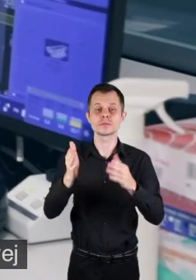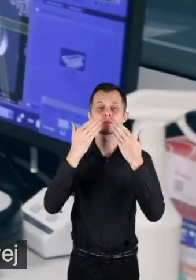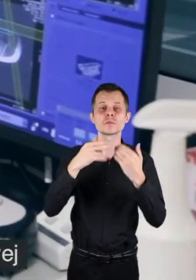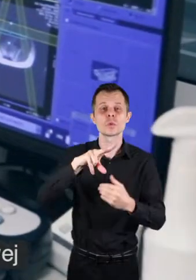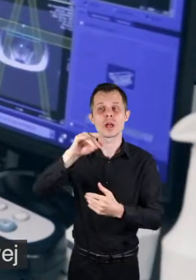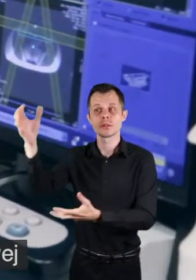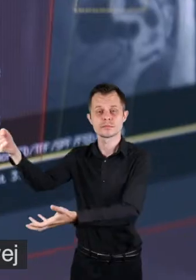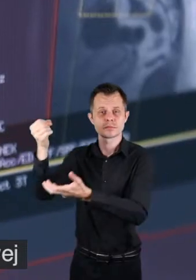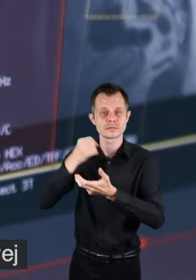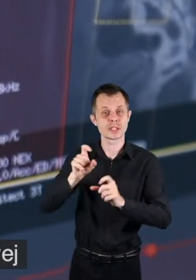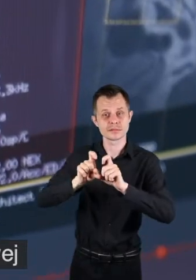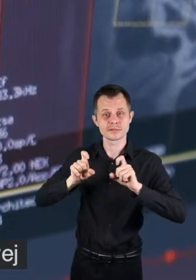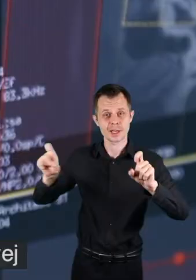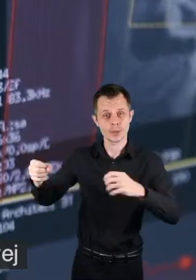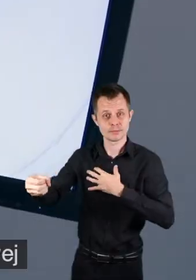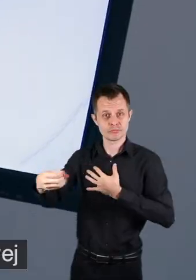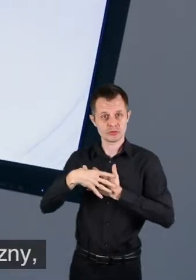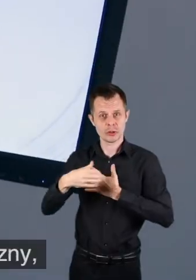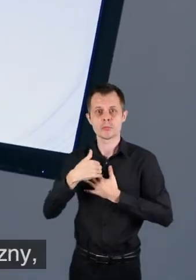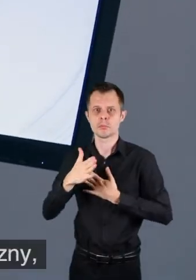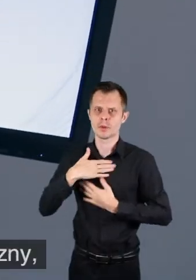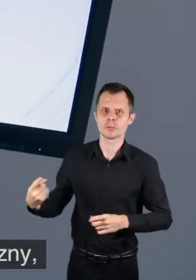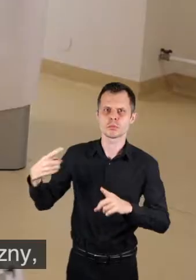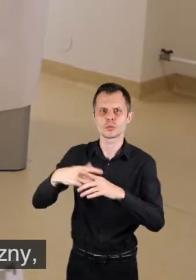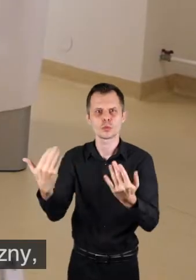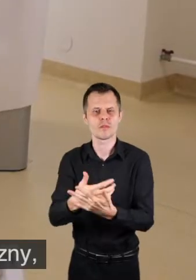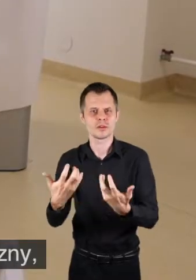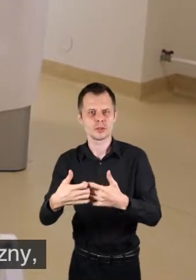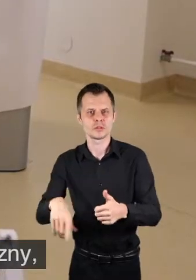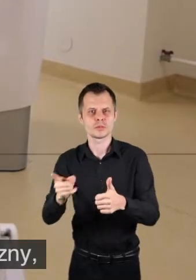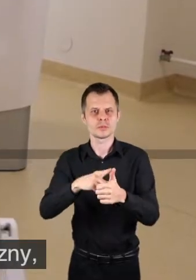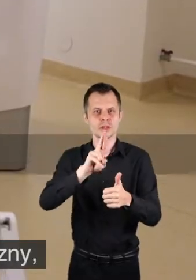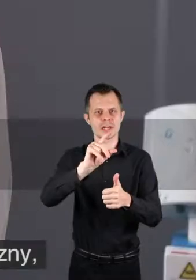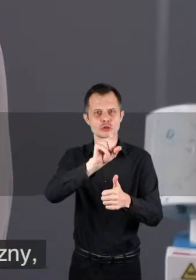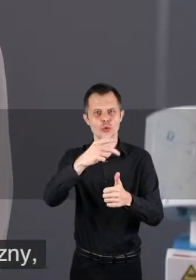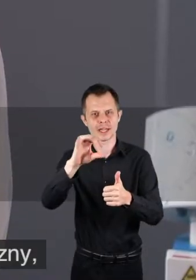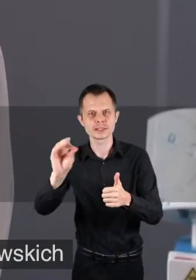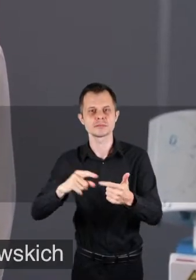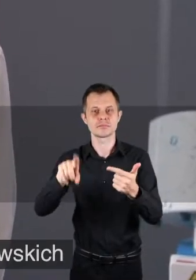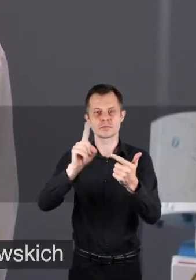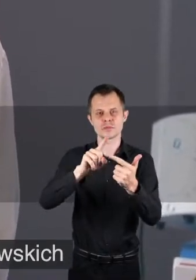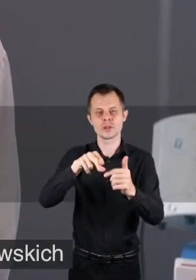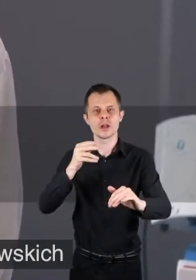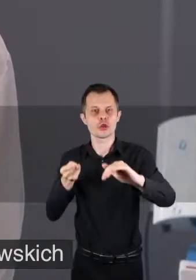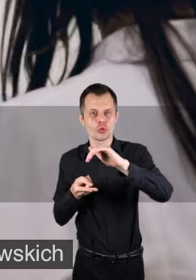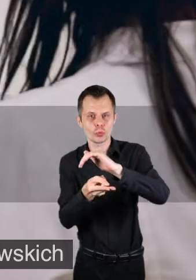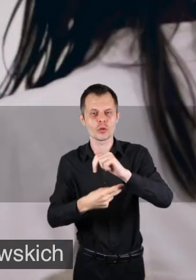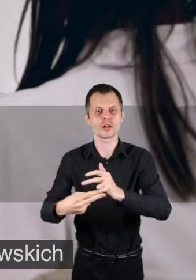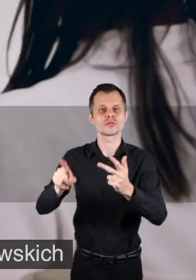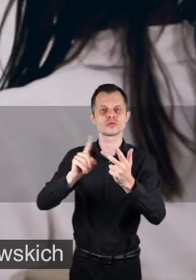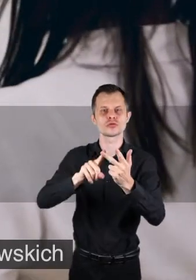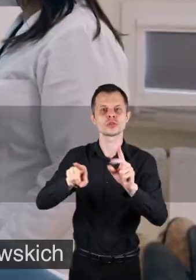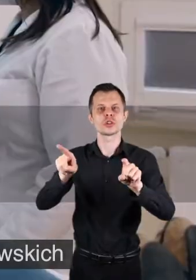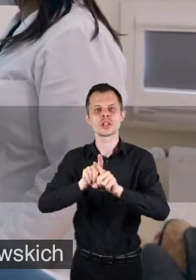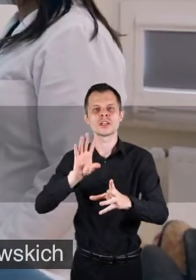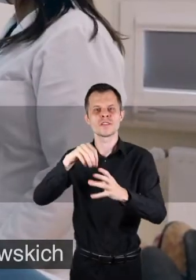Dzięki funduszom europejskim Zakład Diagnostyki Obrazowej wzbogacił się m.in. o trzyteslowy rezonans magnetyczny, dwuenergetyczny tomograf oraz